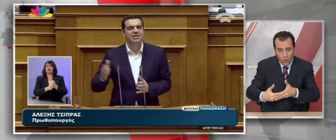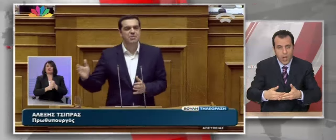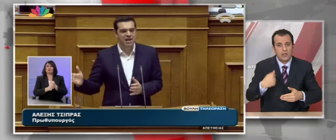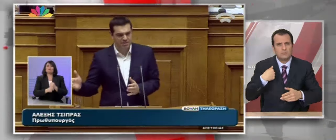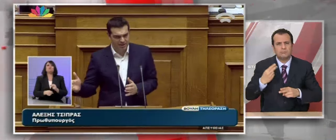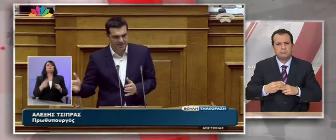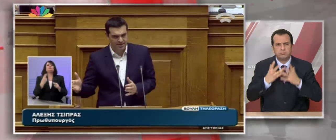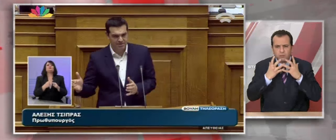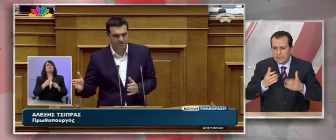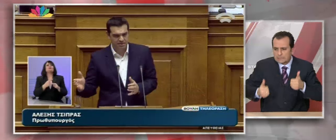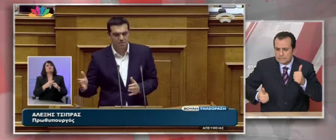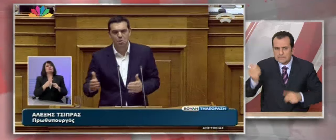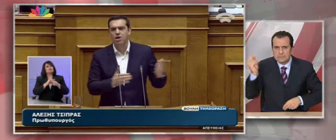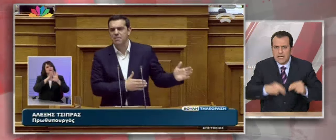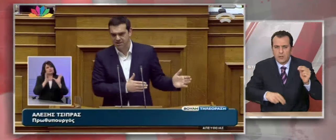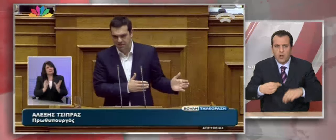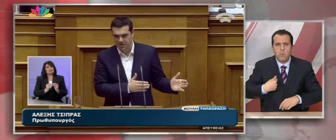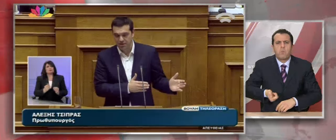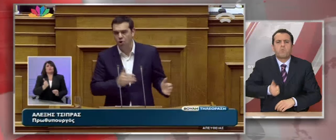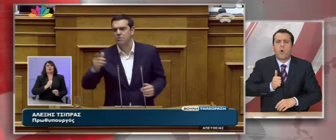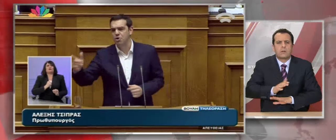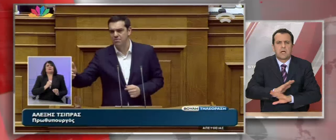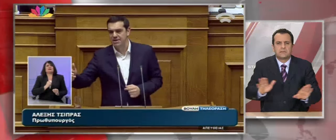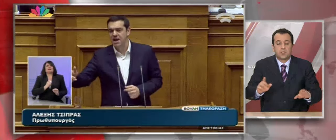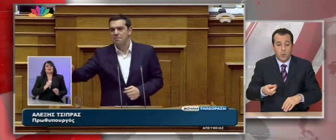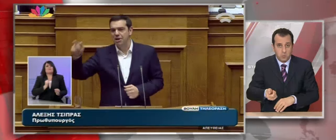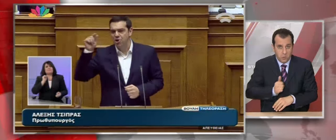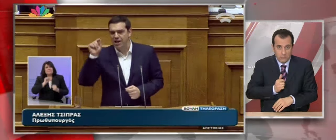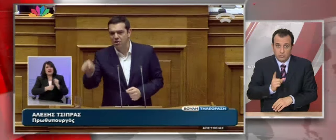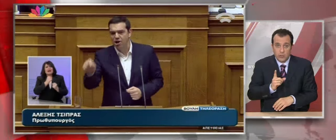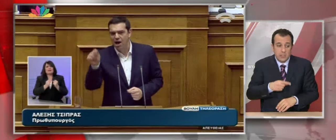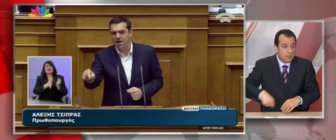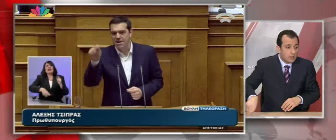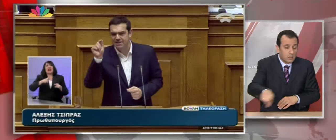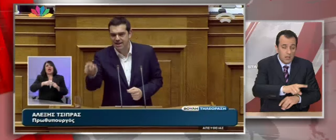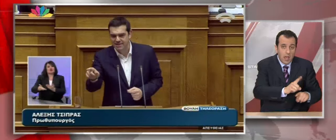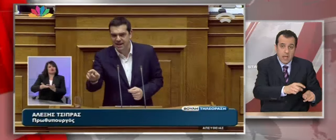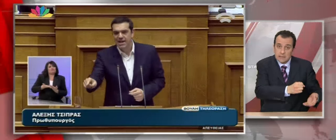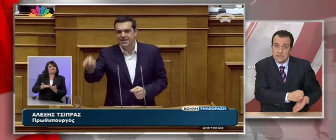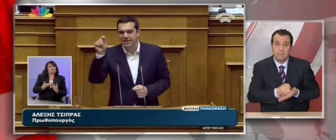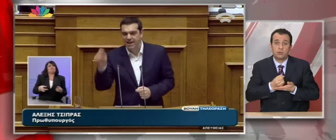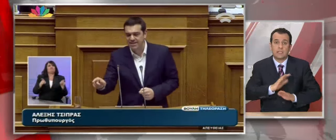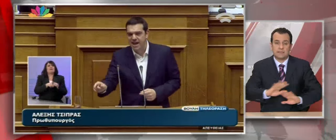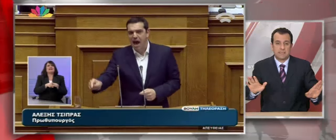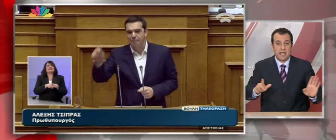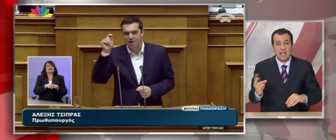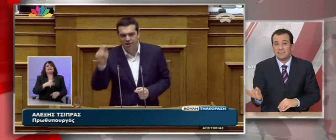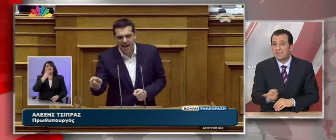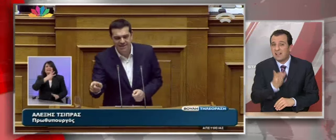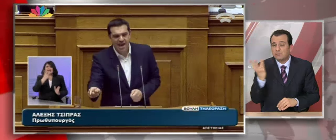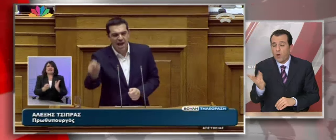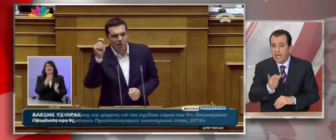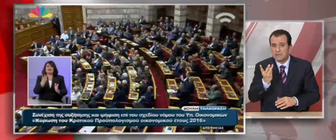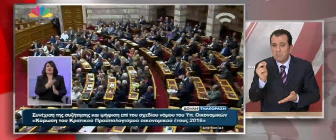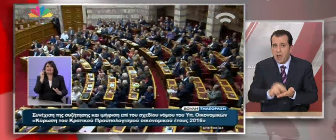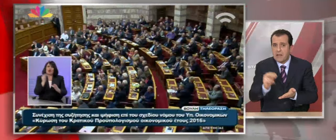κρίσιμες αναμετρήσεις μόνοι μας ήμασταν, όχι μόνοι μας, με τον ελληνικό λαό να μας στηρίζει σε τρεις απανοτές